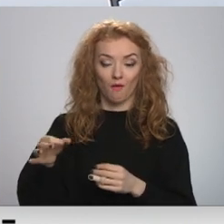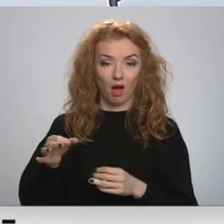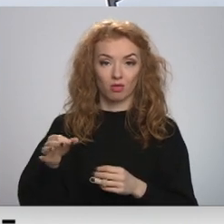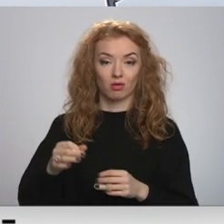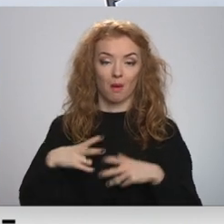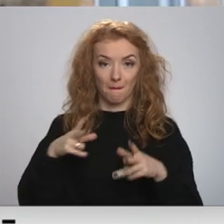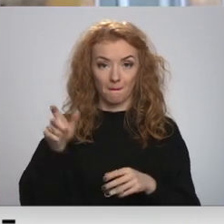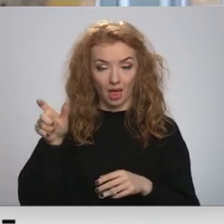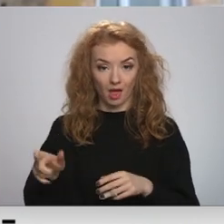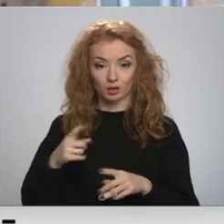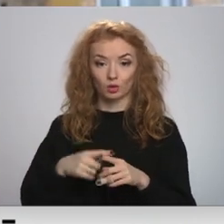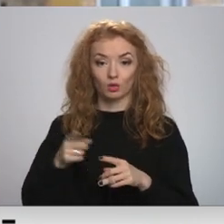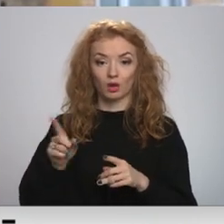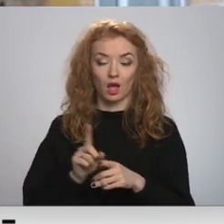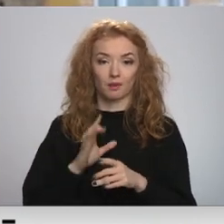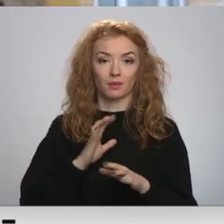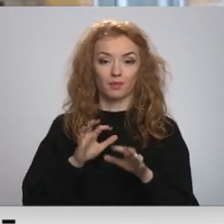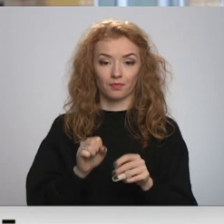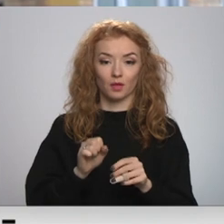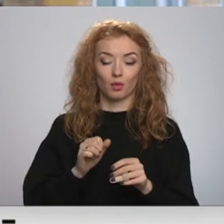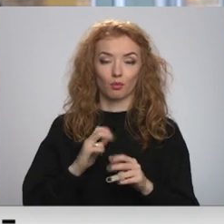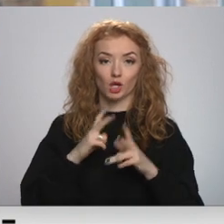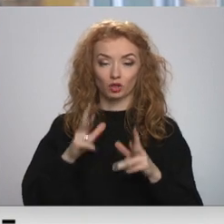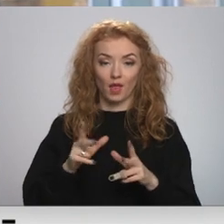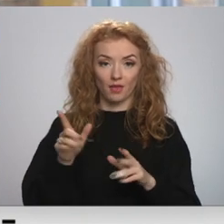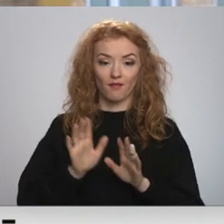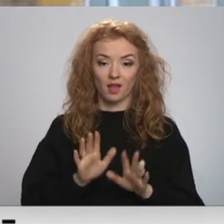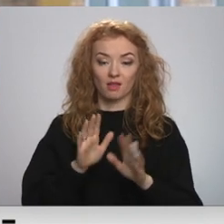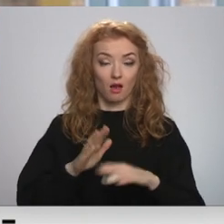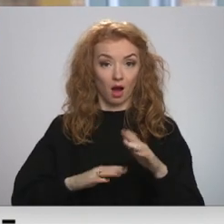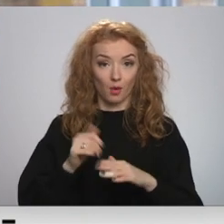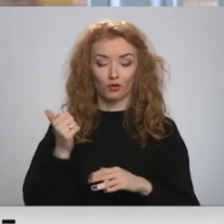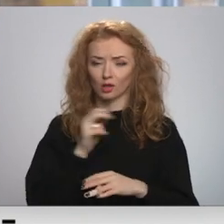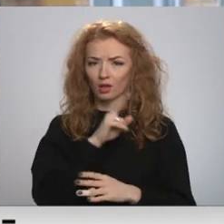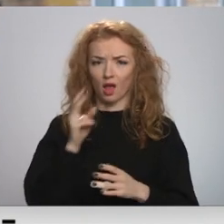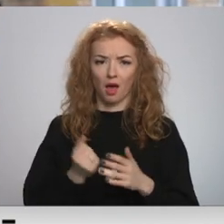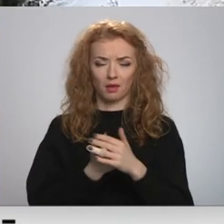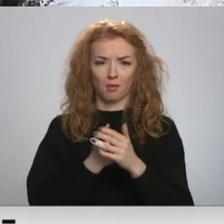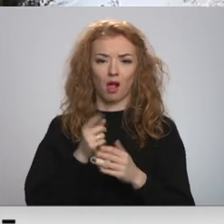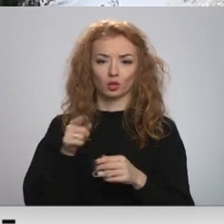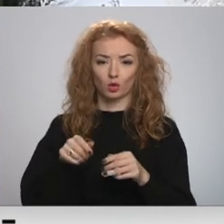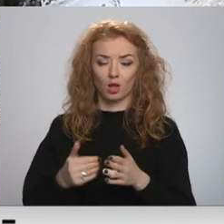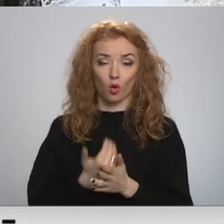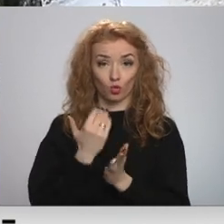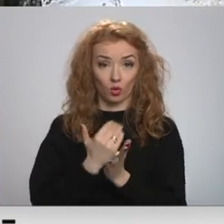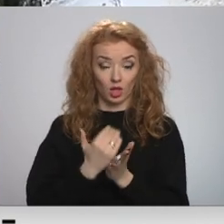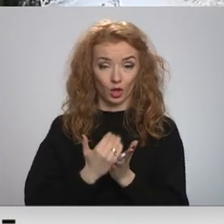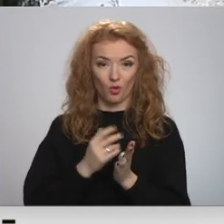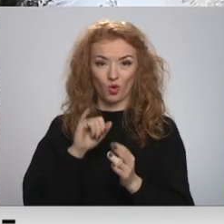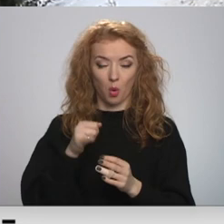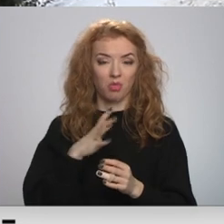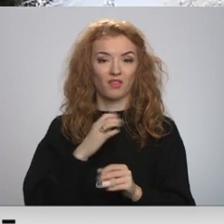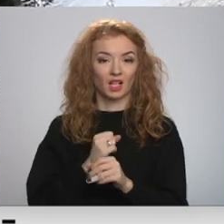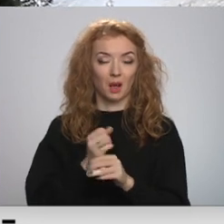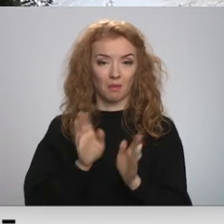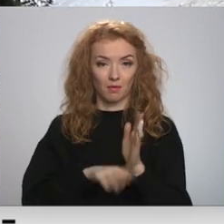šajā sasaukumā ieņem arī priekšsētāju vietnieku amatu. Lai gan viņš neatbalstot jauno likumu, kas lietas darba turpināt bez sertifikāta, viņa